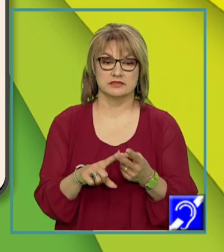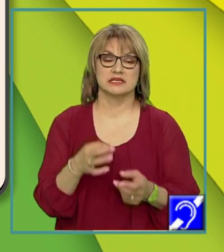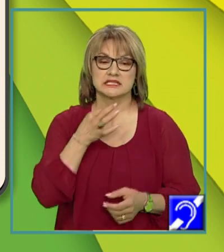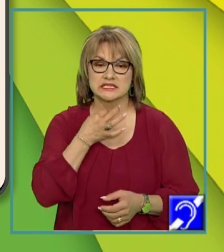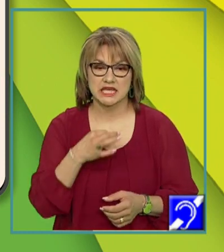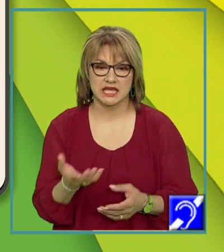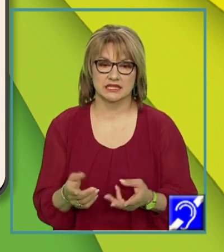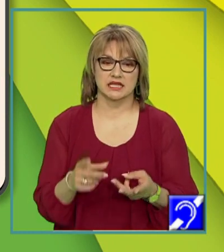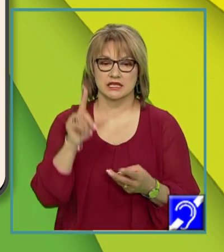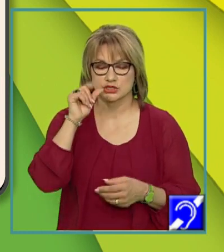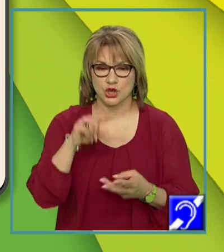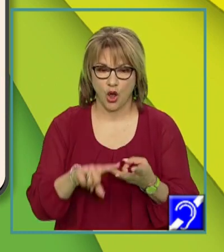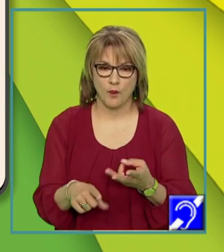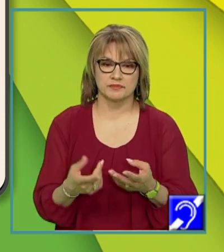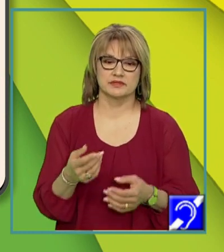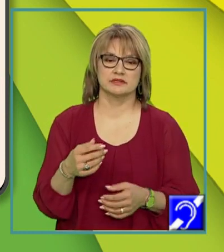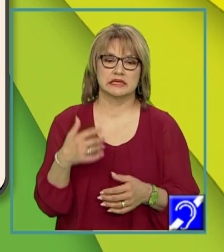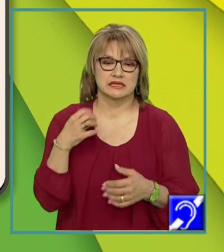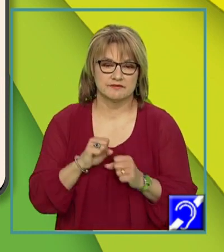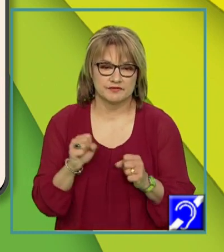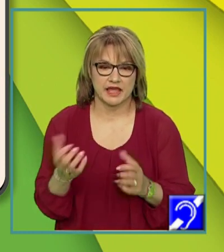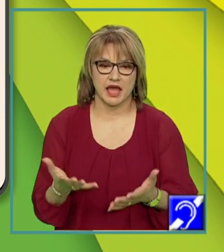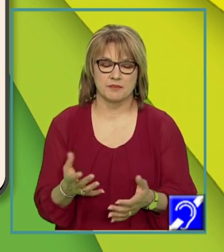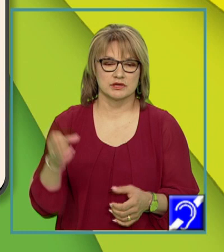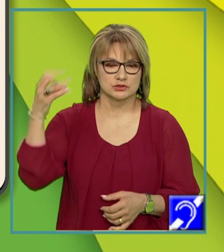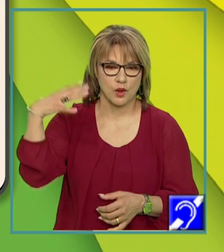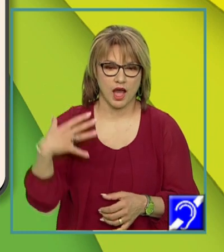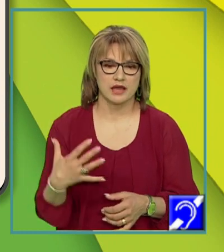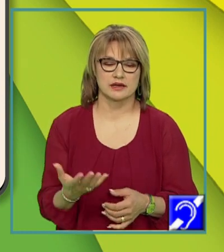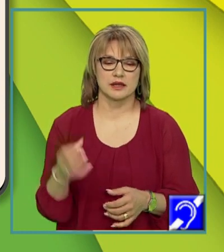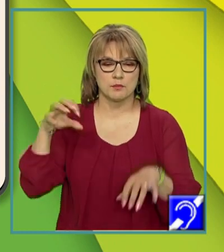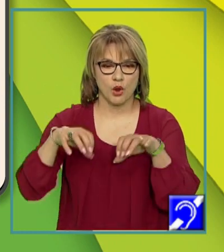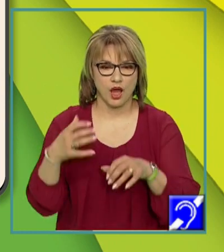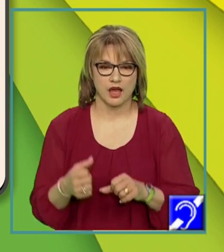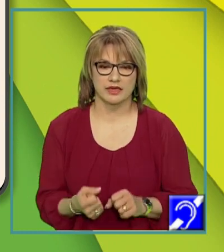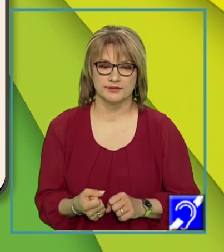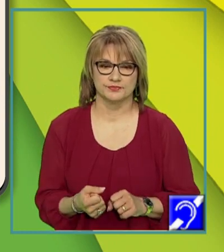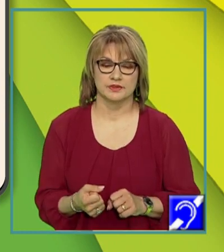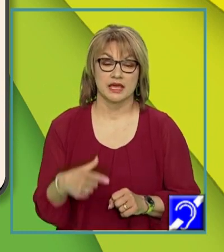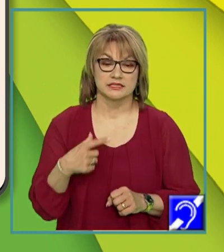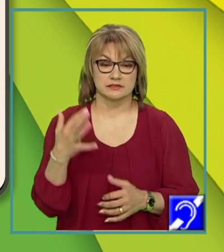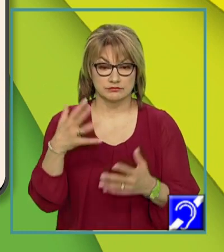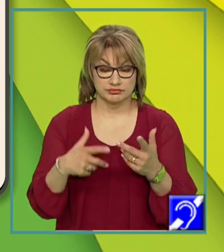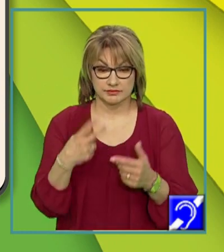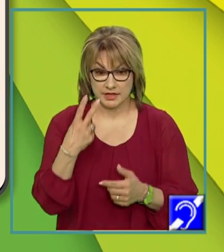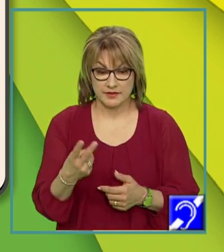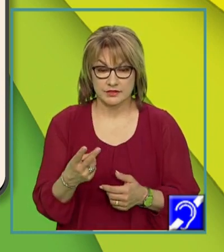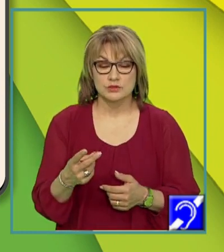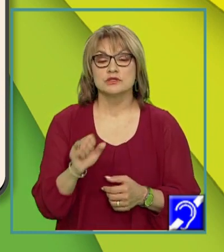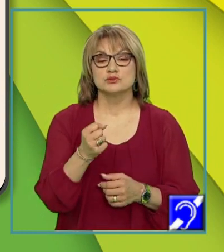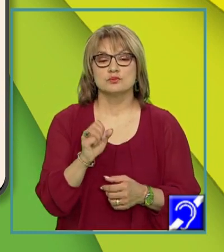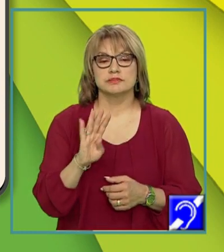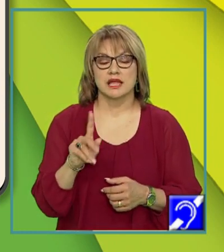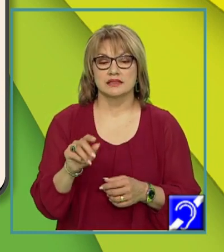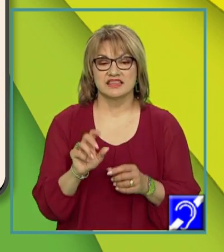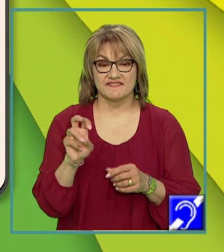sete, somn, teamă, soare, ploaie sunt substantive